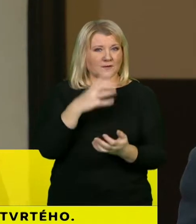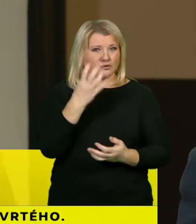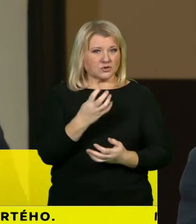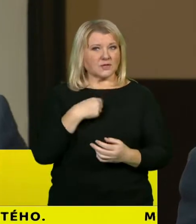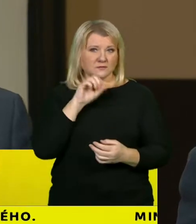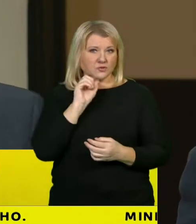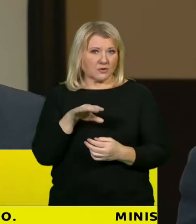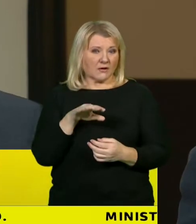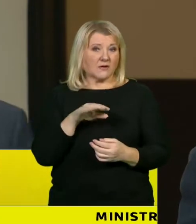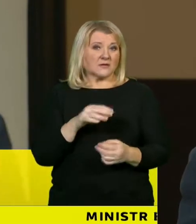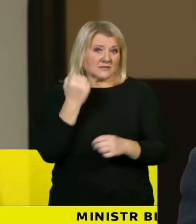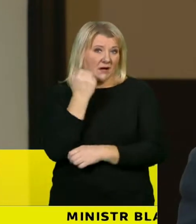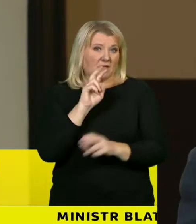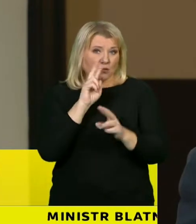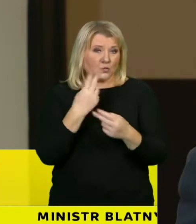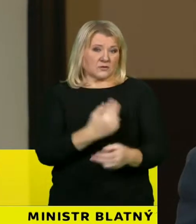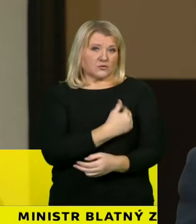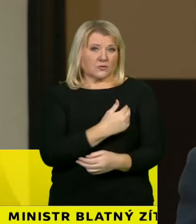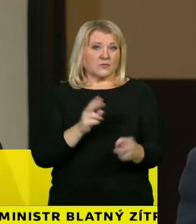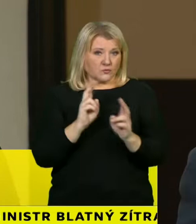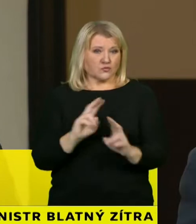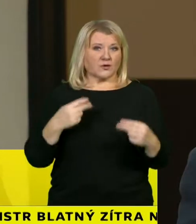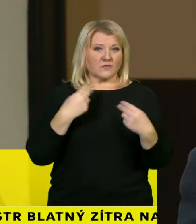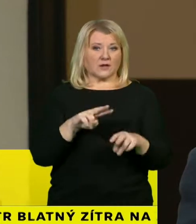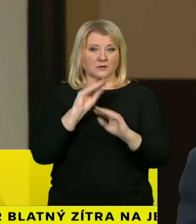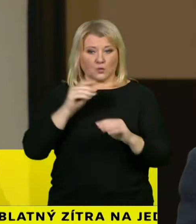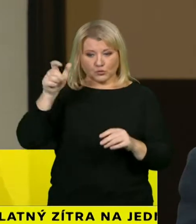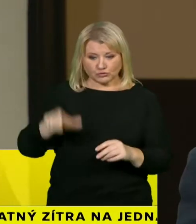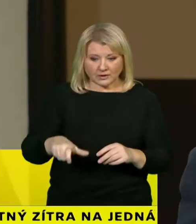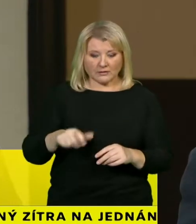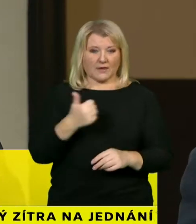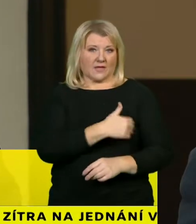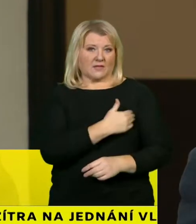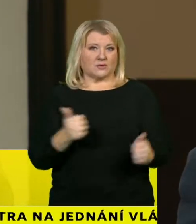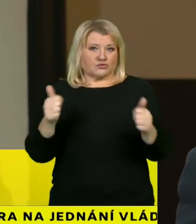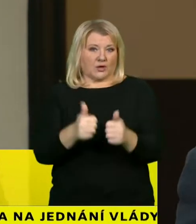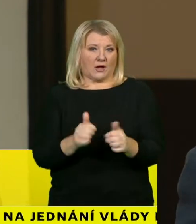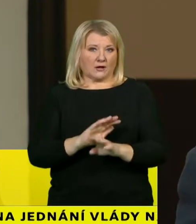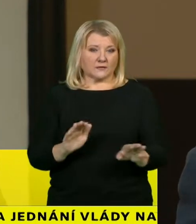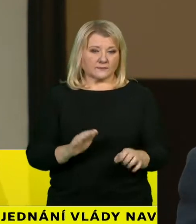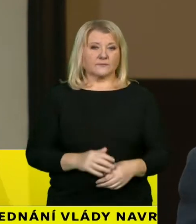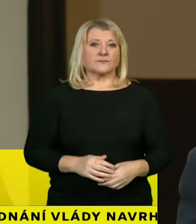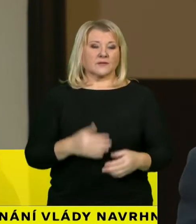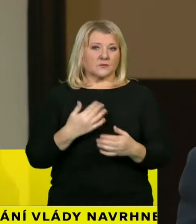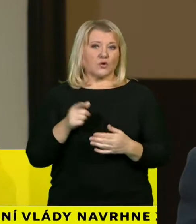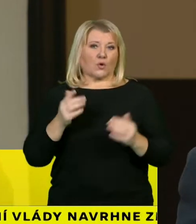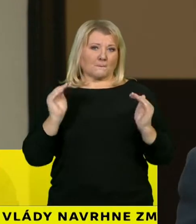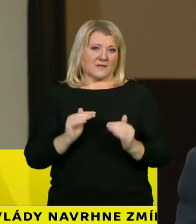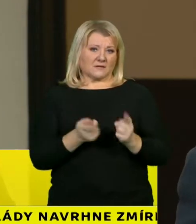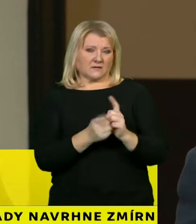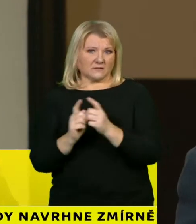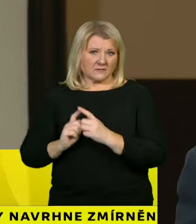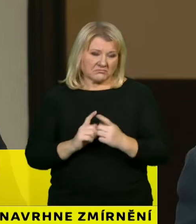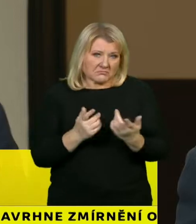aby se základní umělecké školy vrátily k té výuce 1 na 1. Datum rozhodné pro ně je samozřejmě, je to organizace méně náročné, takže datum